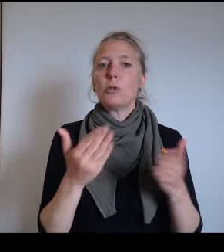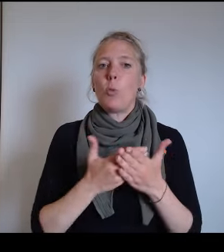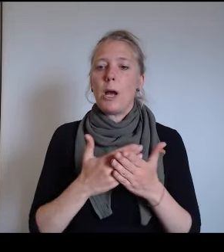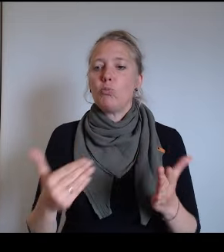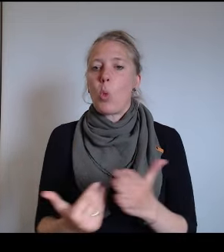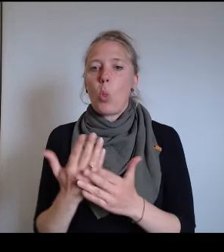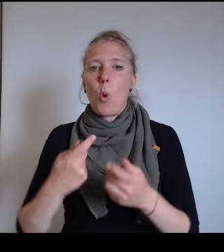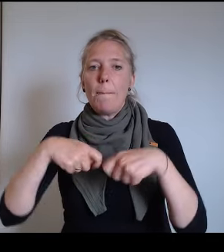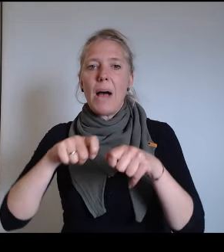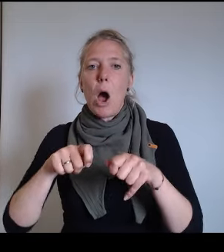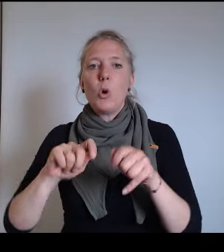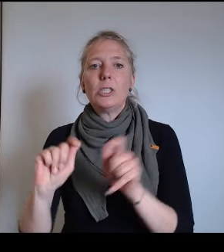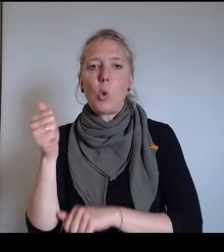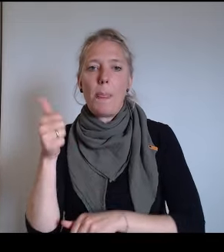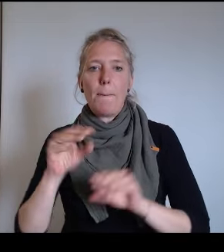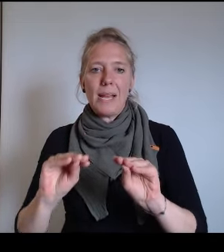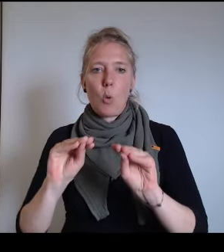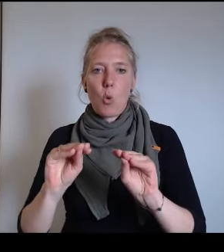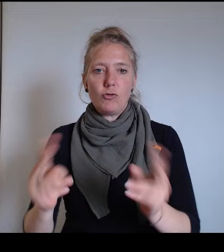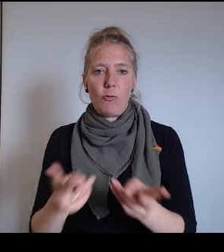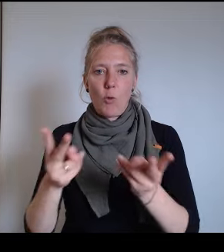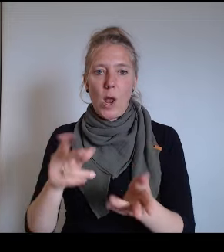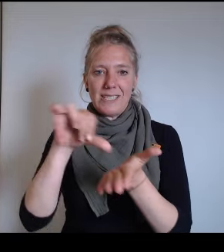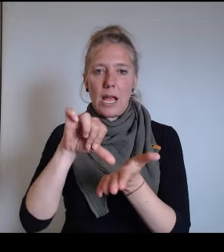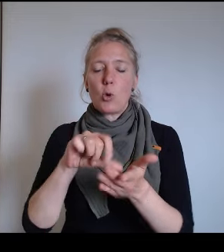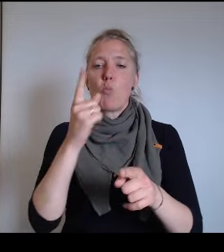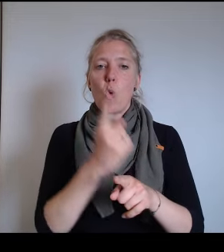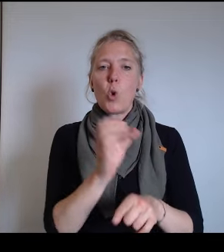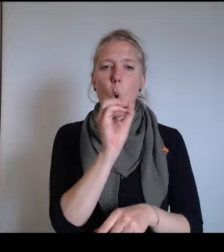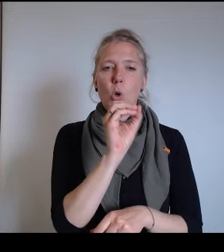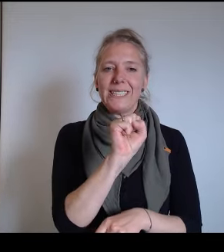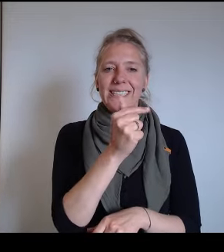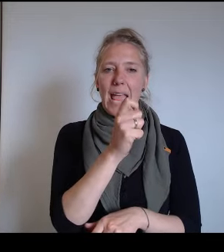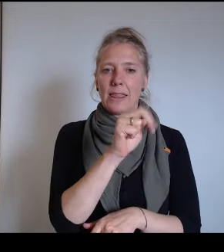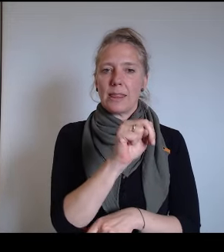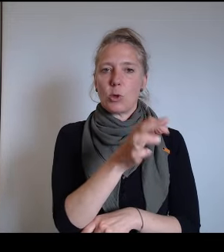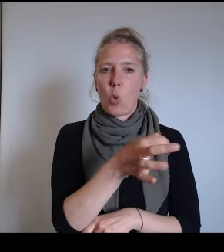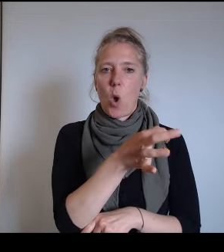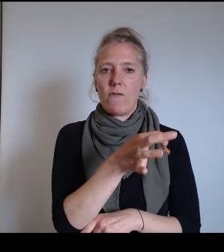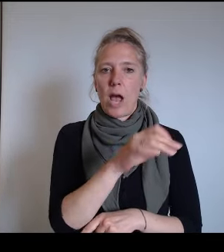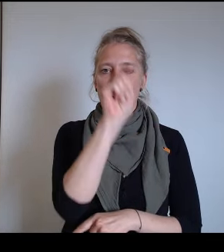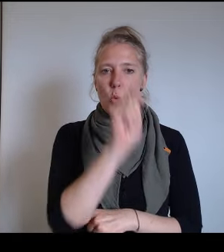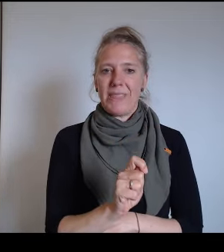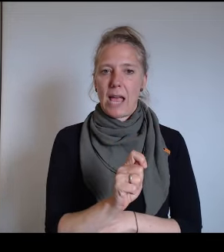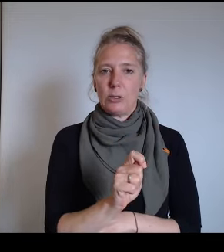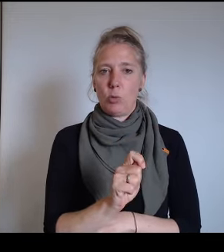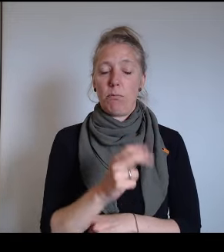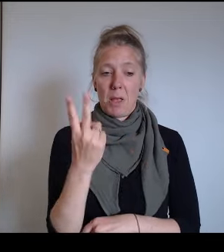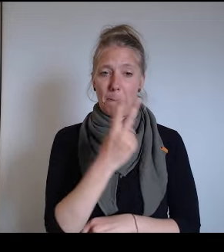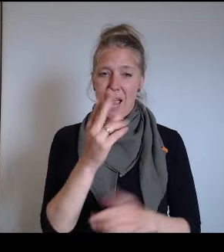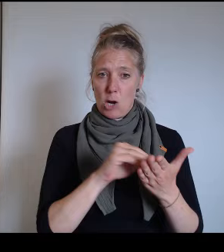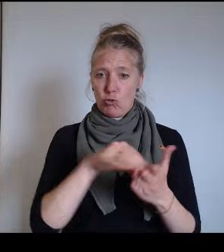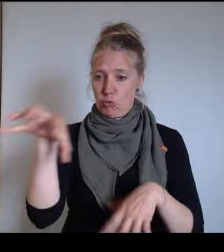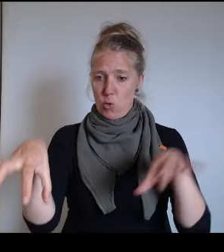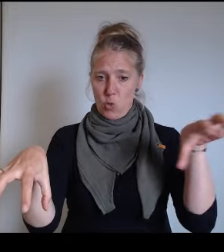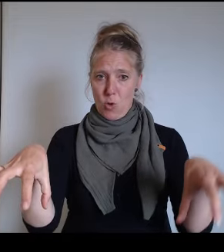Inklusionsprojekten wie dem Neubau des Sonderpädagogischen Förderzentrums und des Ostendorfer Gymnasiums, mit dem wir Schülerinnen